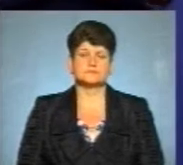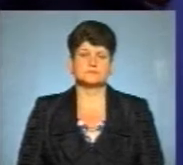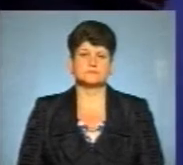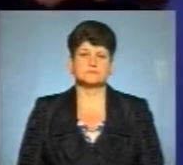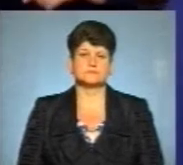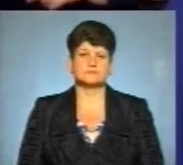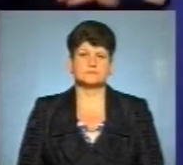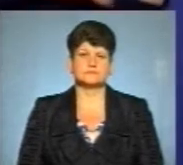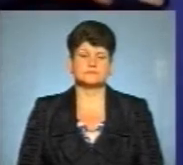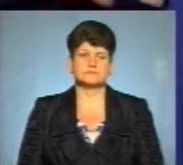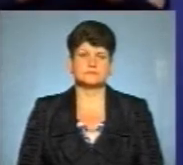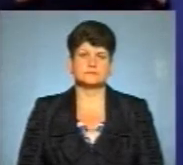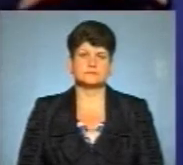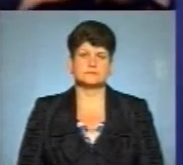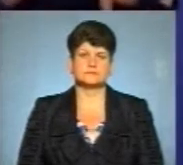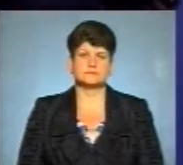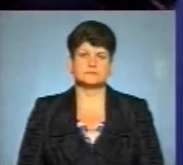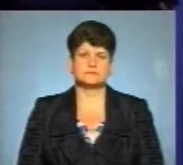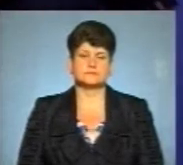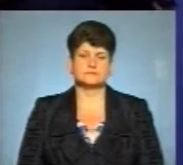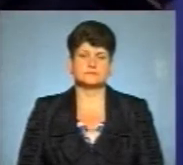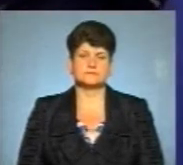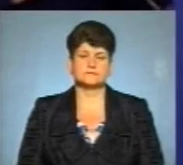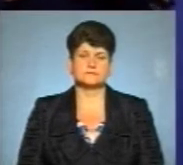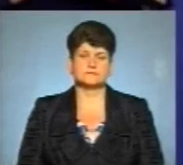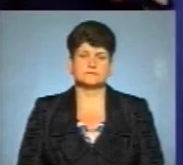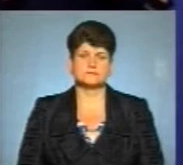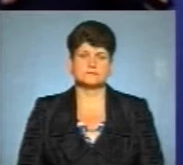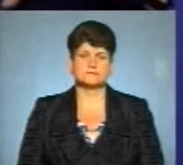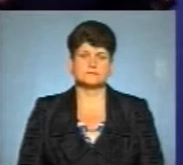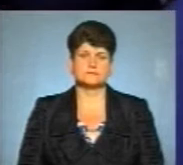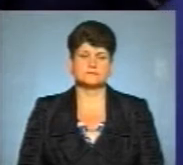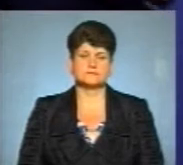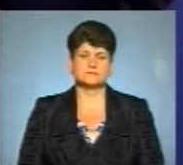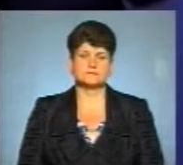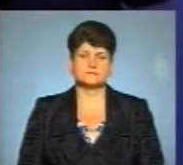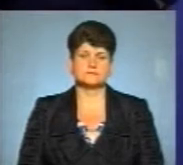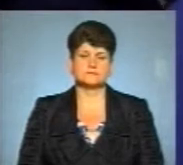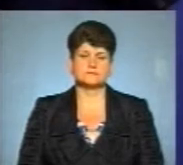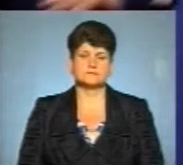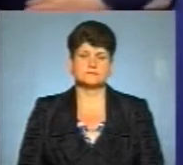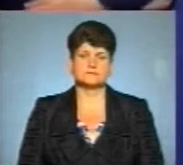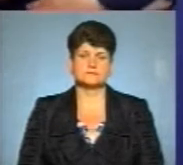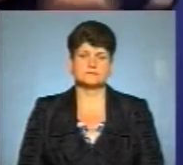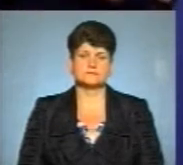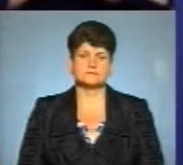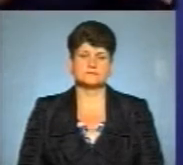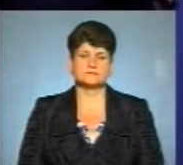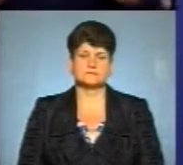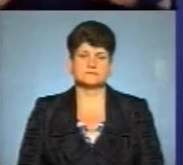-19. Це не просто статистика, це конкретні люди, які помирають кожного дня,